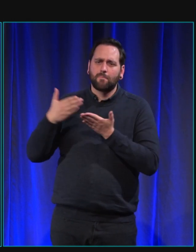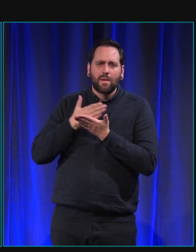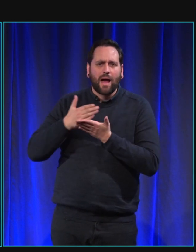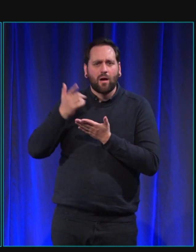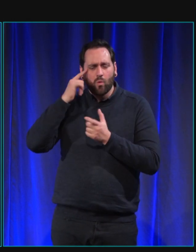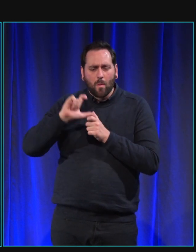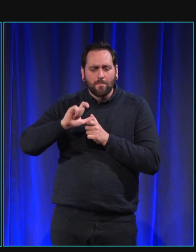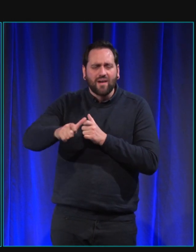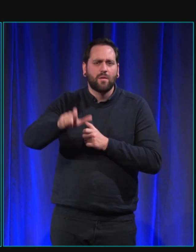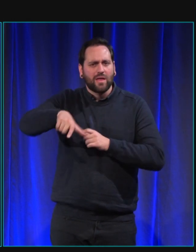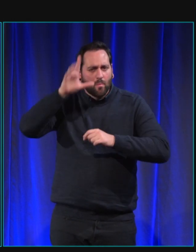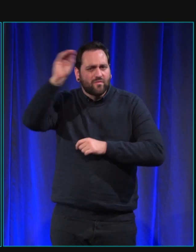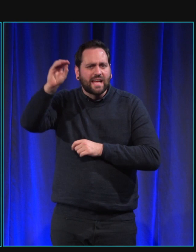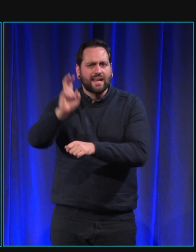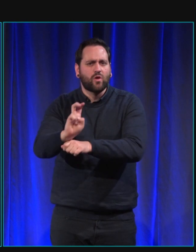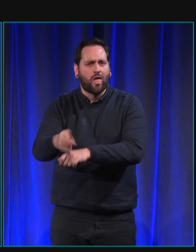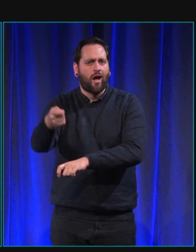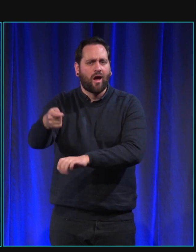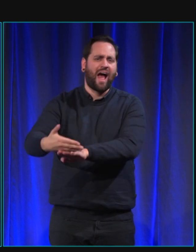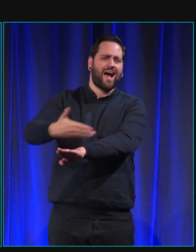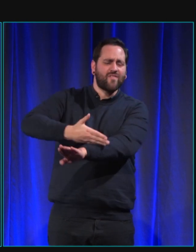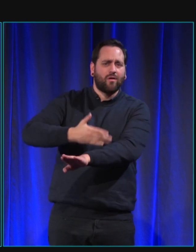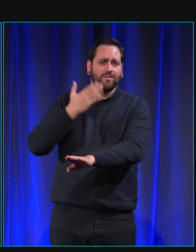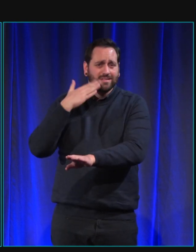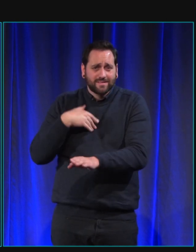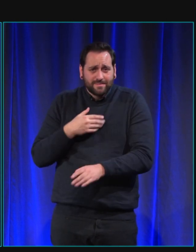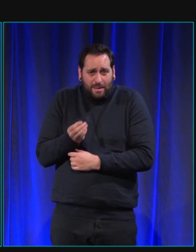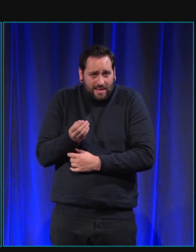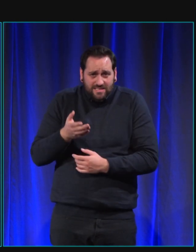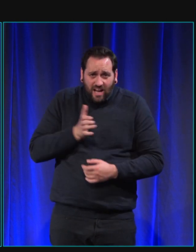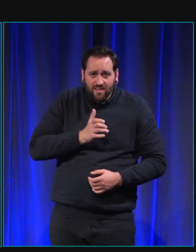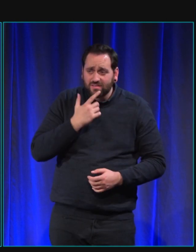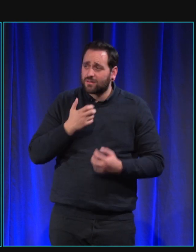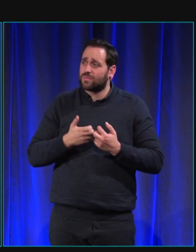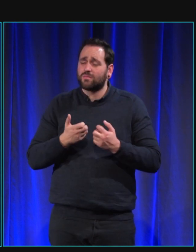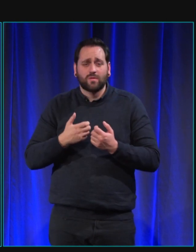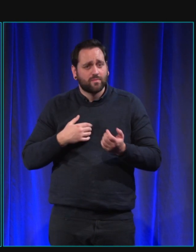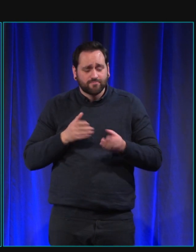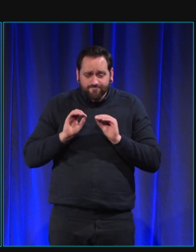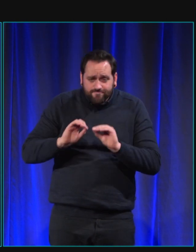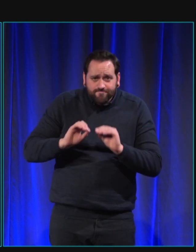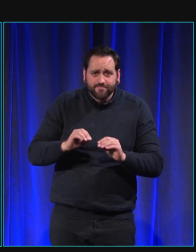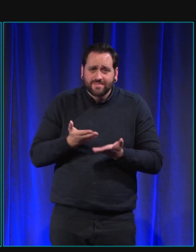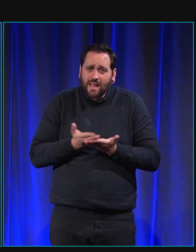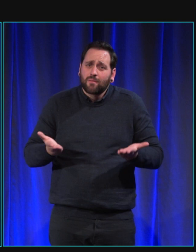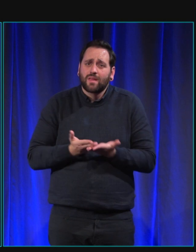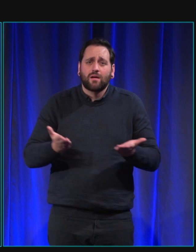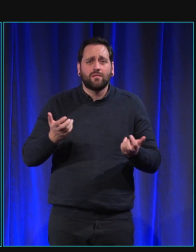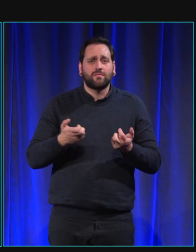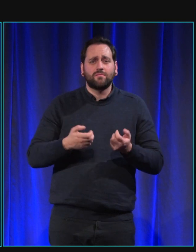future du chien c'est-à que déjà on leur apprend la propreté c'est-à-dire faire leurs besoins au caniveau c'est aussi